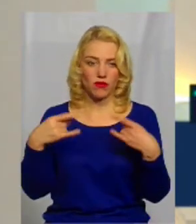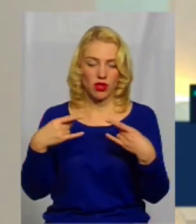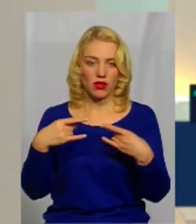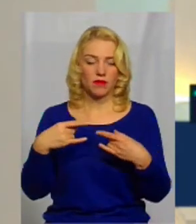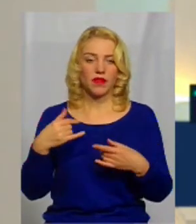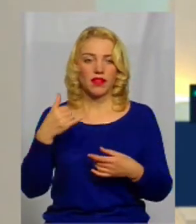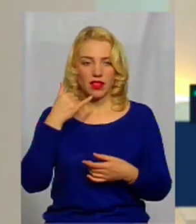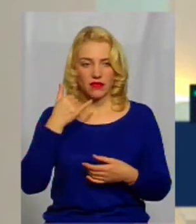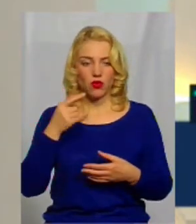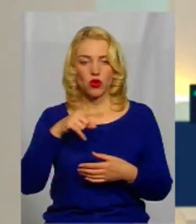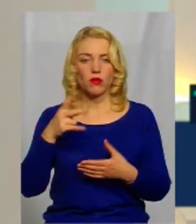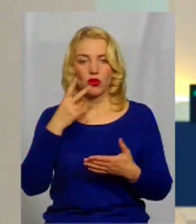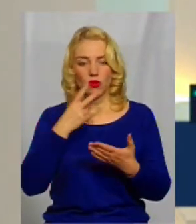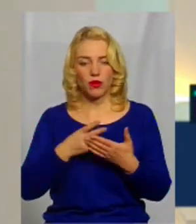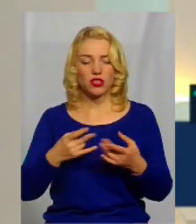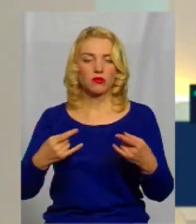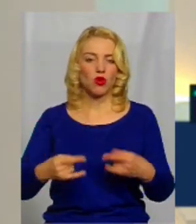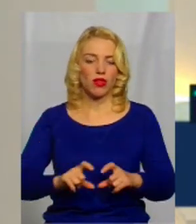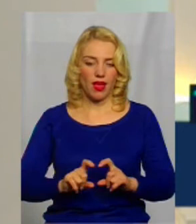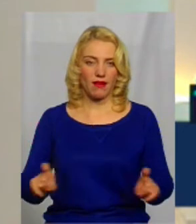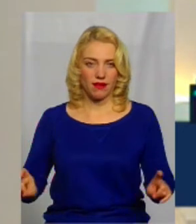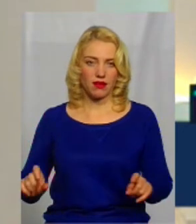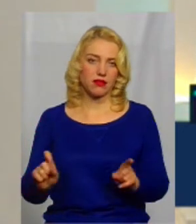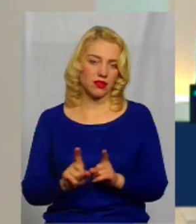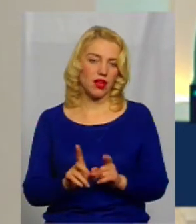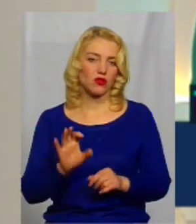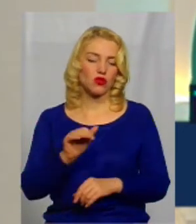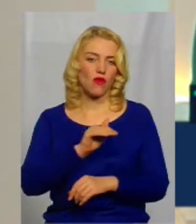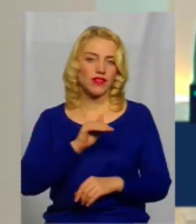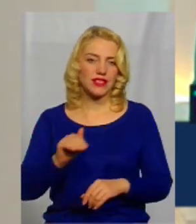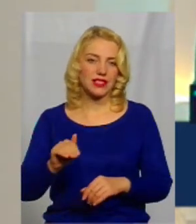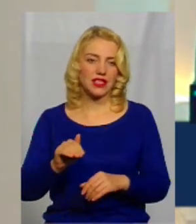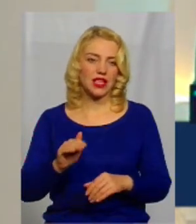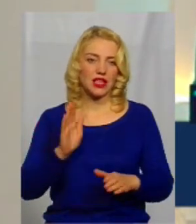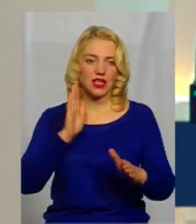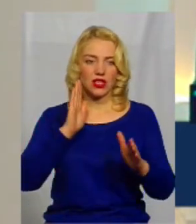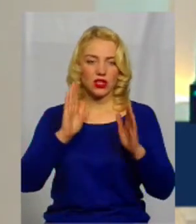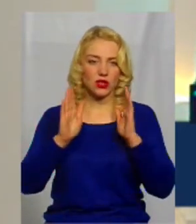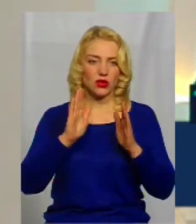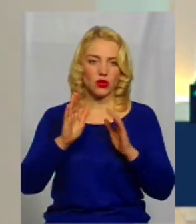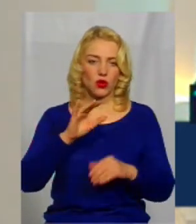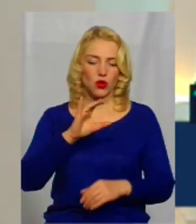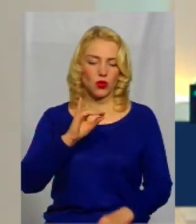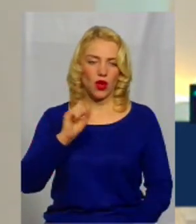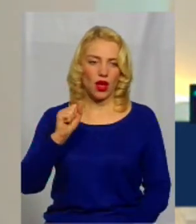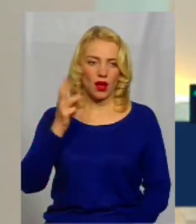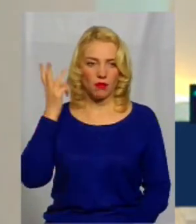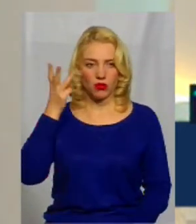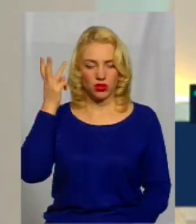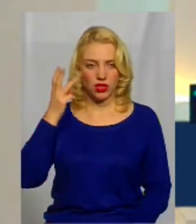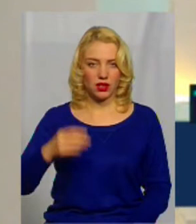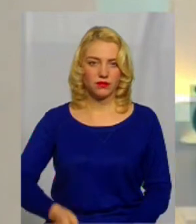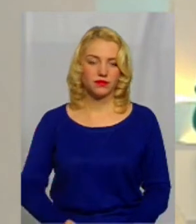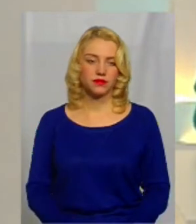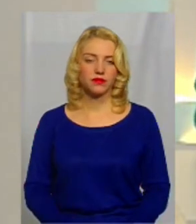телефоном, номер яку ви бачите на екрані, так і на офіційній сторінці UA Поділля у